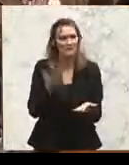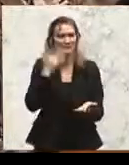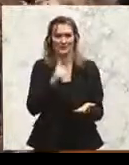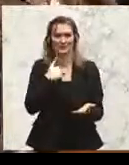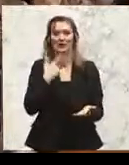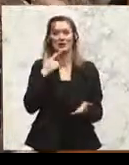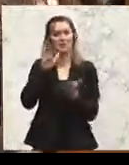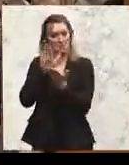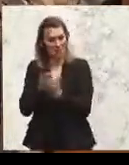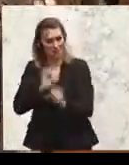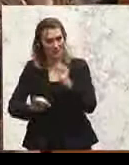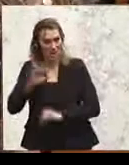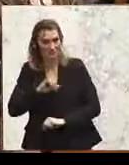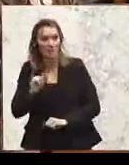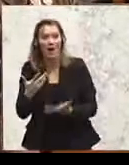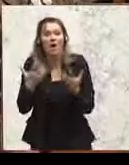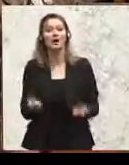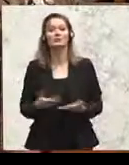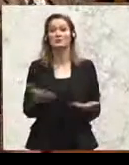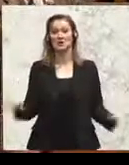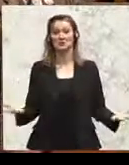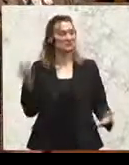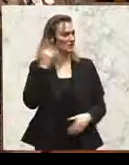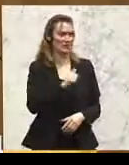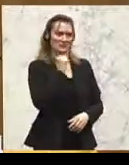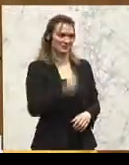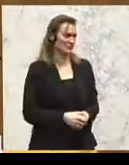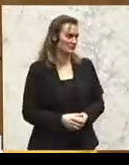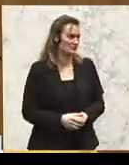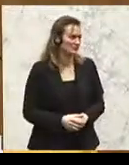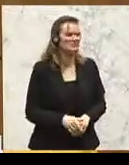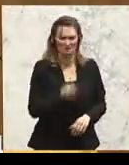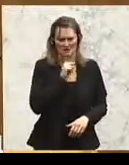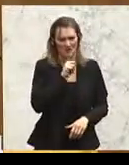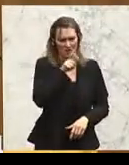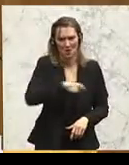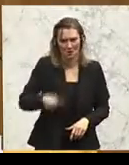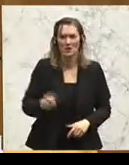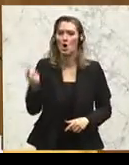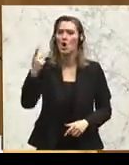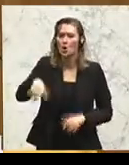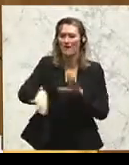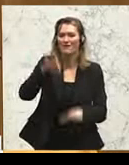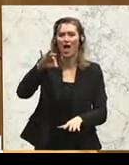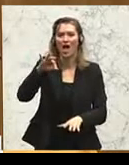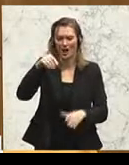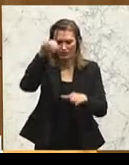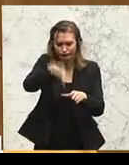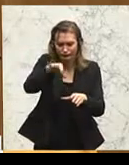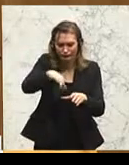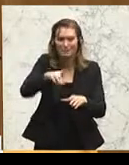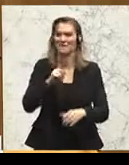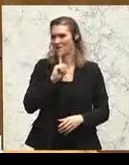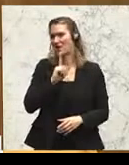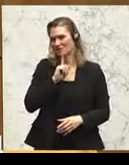bleiben. Und ich prophezeie Ihnen eins, es werden ganz wenige Menschen zu den Wahlurnen gehen. Ganz wenige.